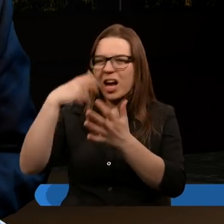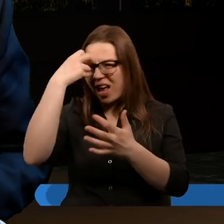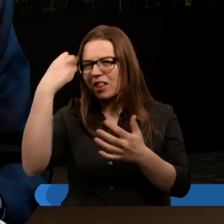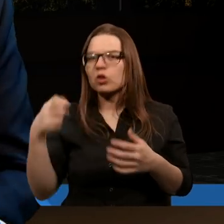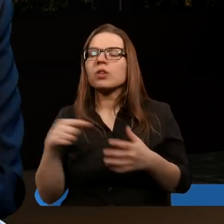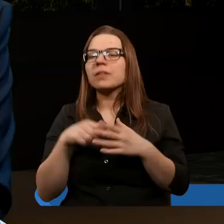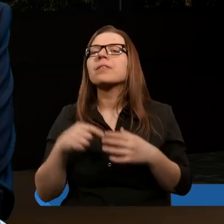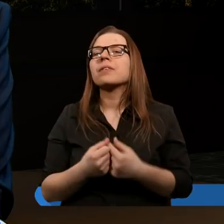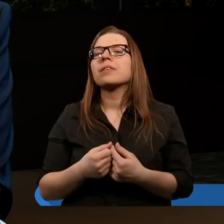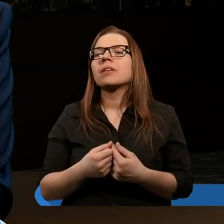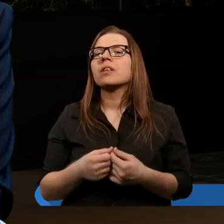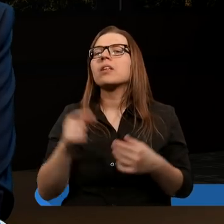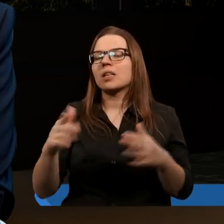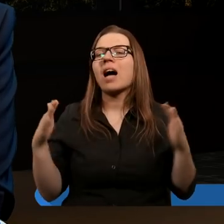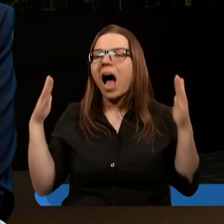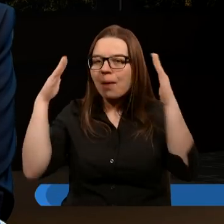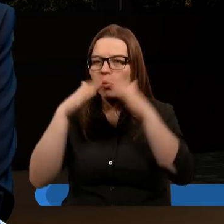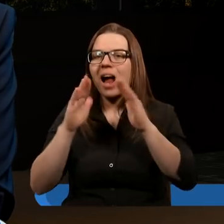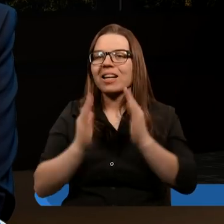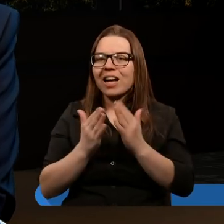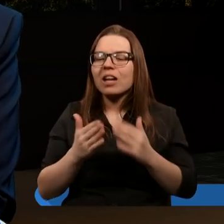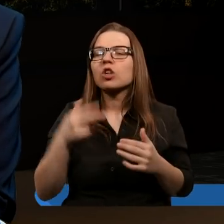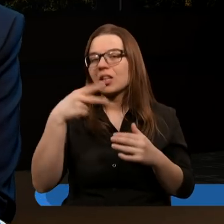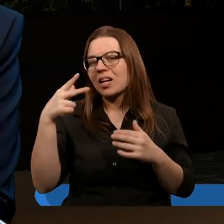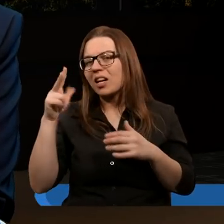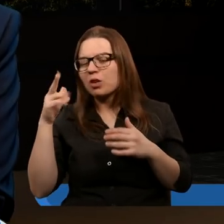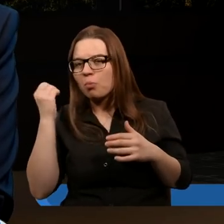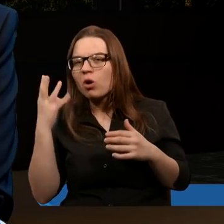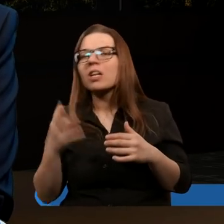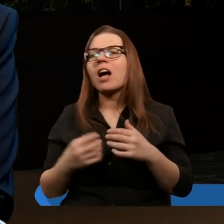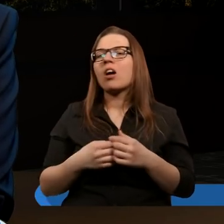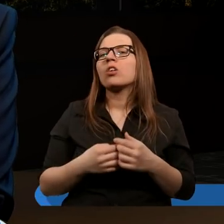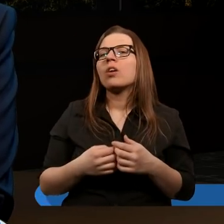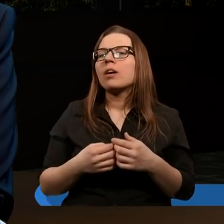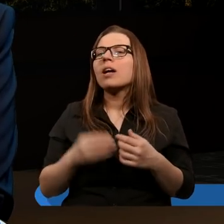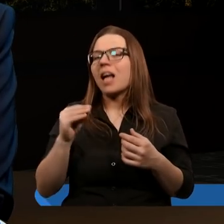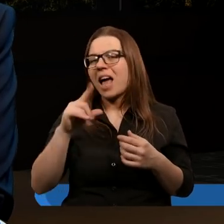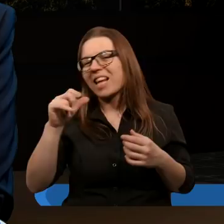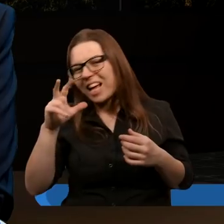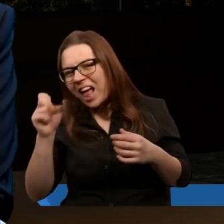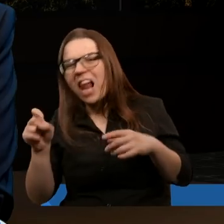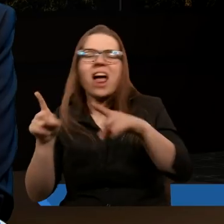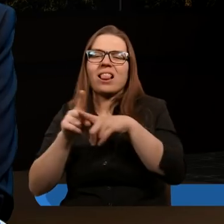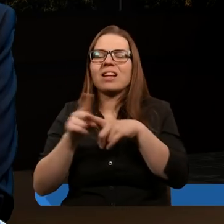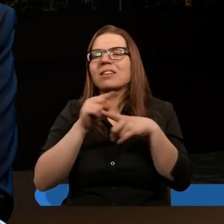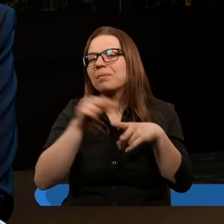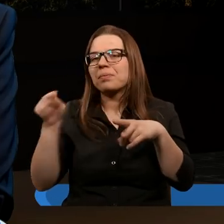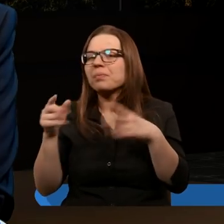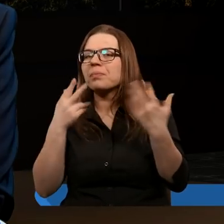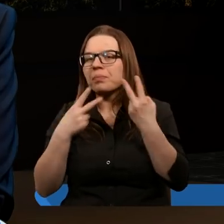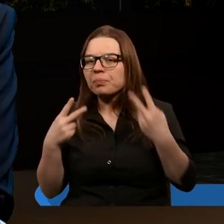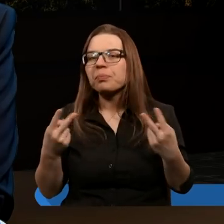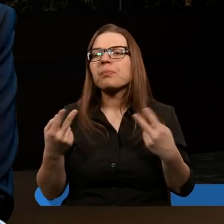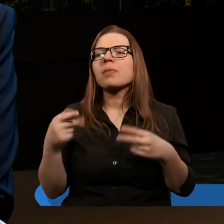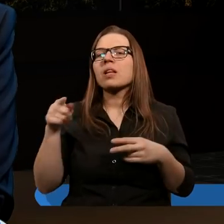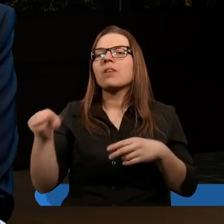wspomniana już księga kapłańska, czy chociażby, ja pozwolę sobie jeden wiersz księgi Ezechiela z 14 rozdziału przeczytać tutaj